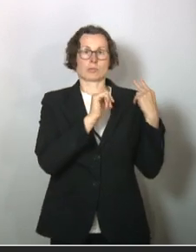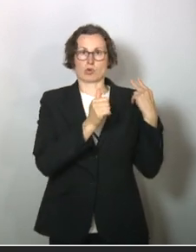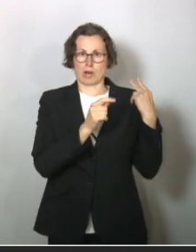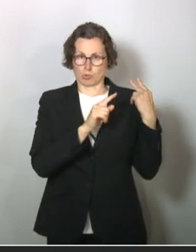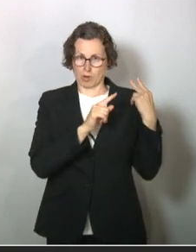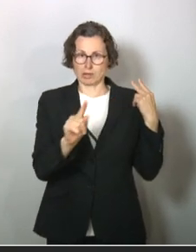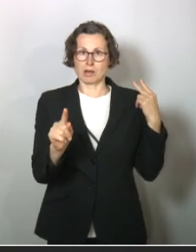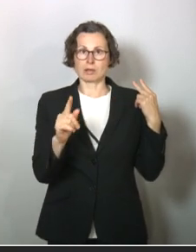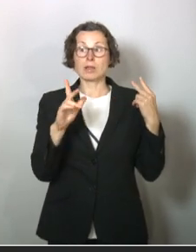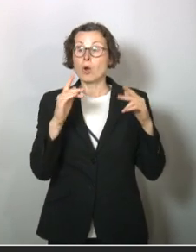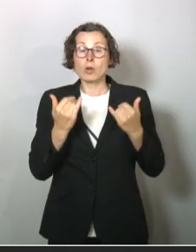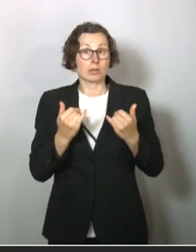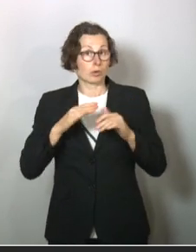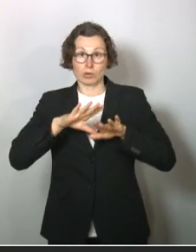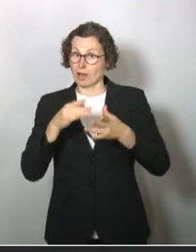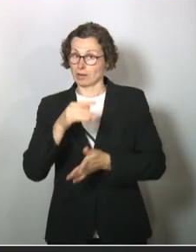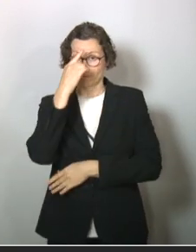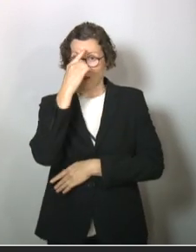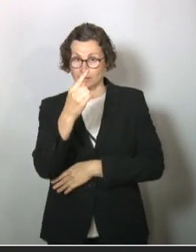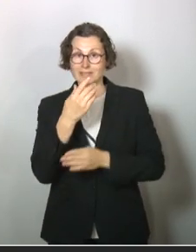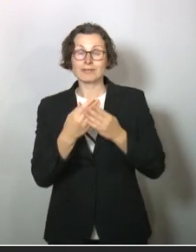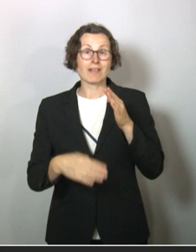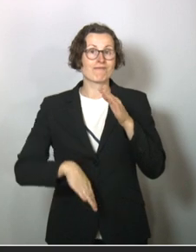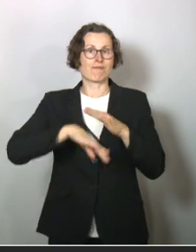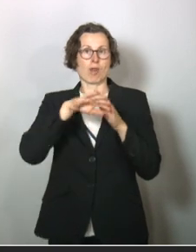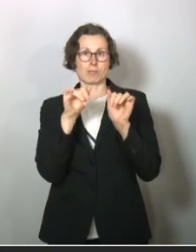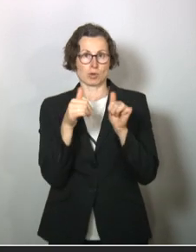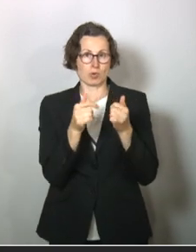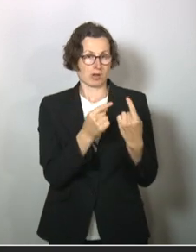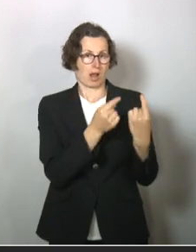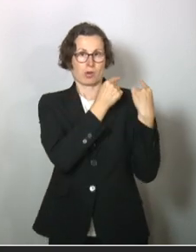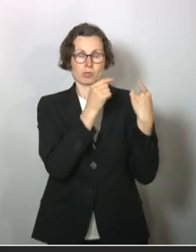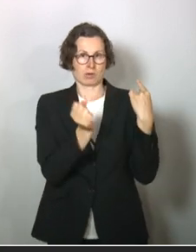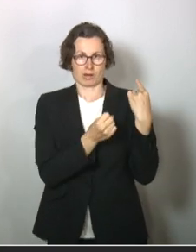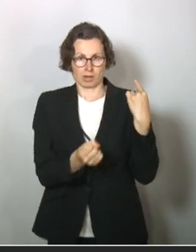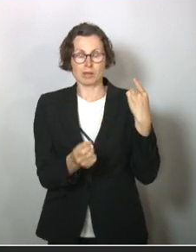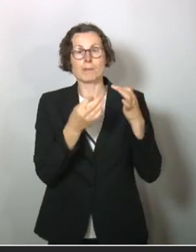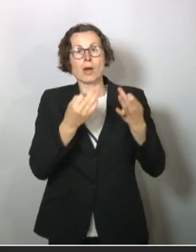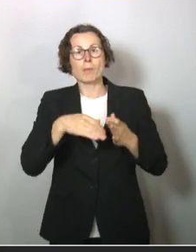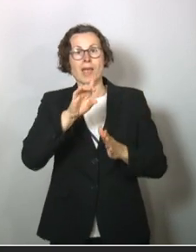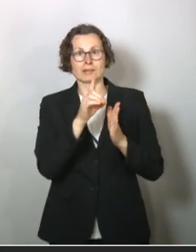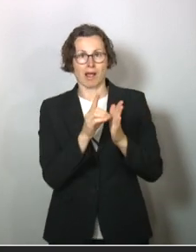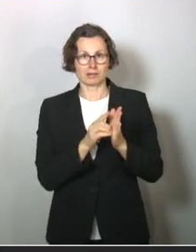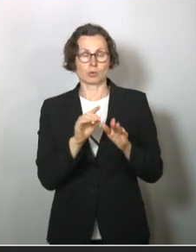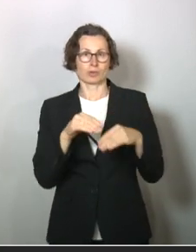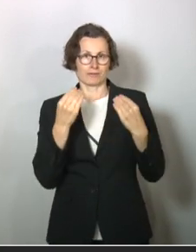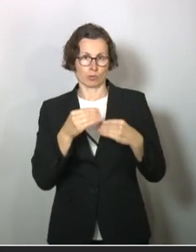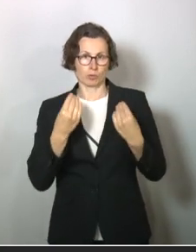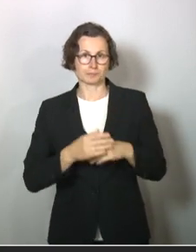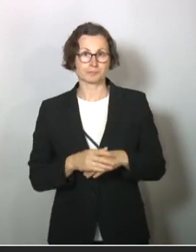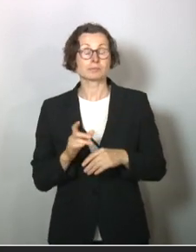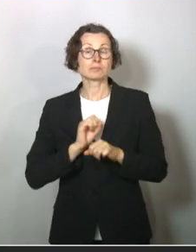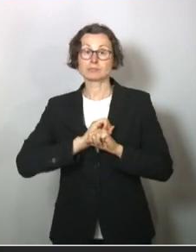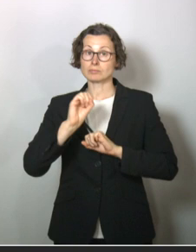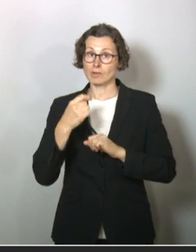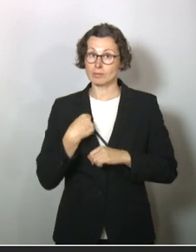-Beurteilung noch nicht wirklich zu machen. Da braucht man noch weitere Daten und Informationen. Aber ich sage jetzt hier an der